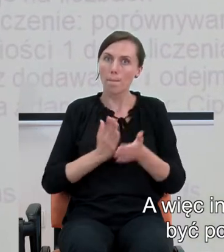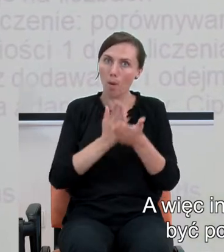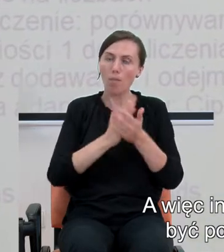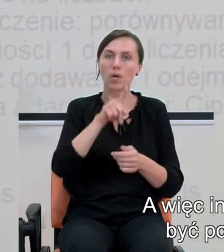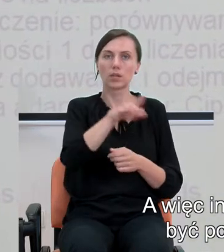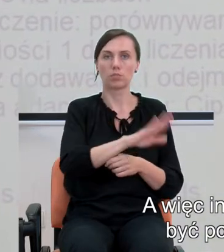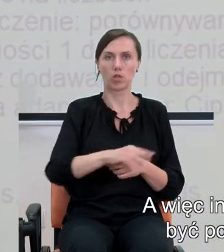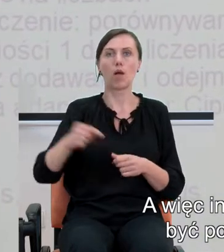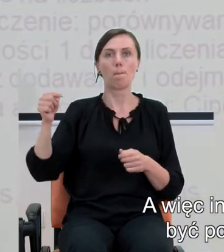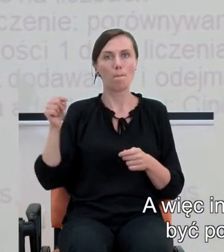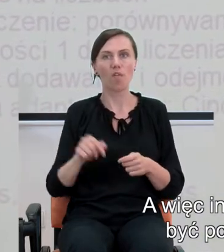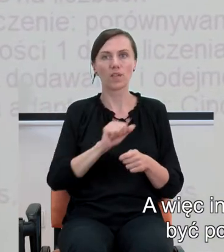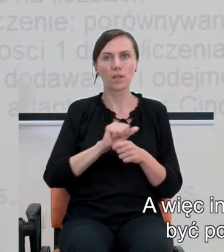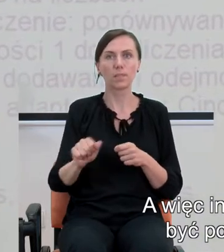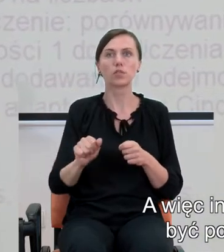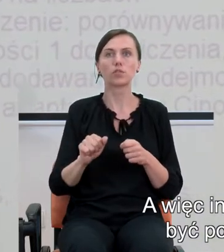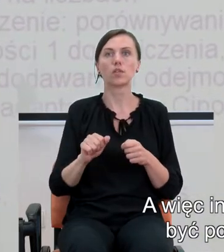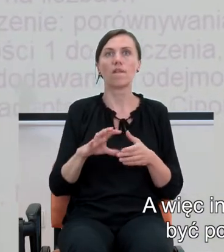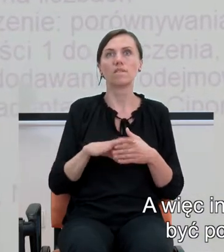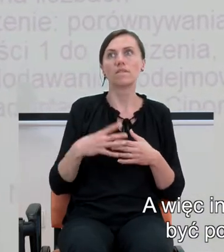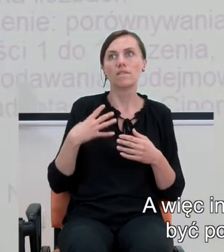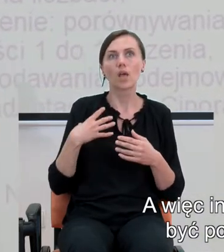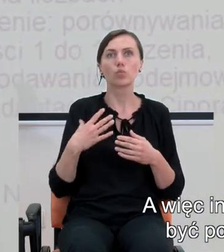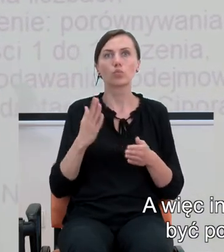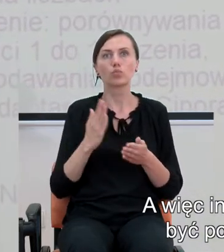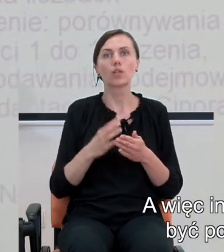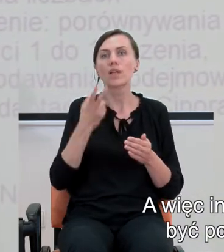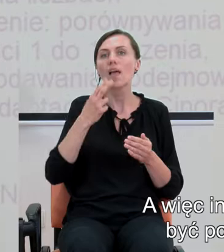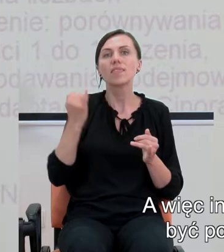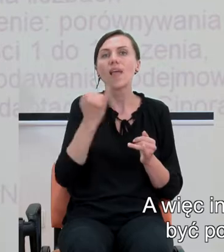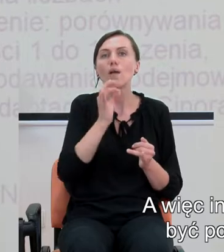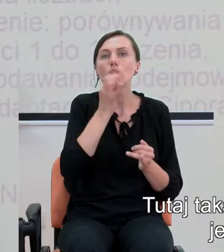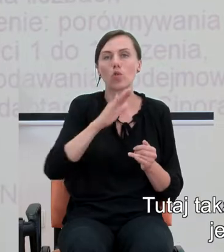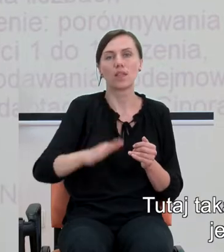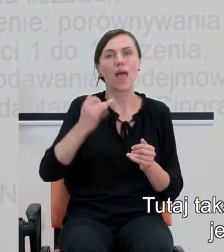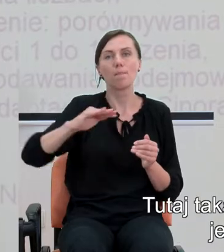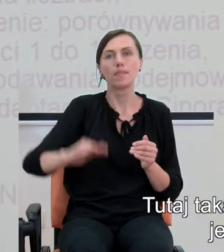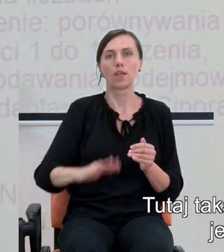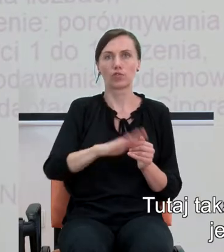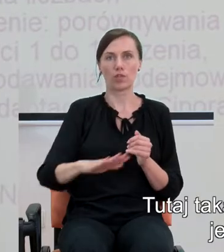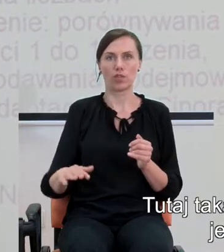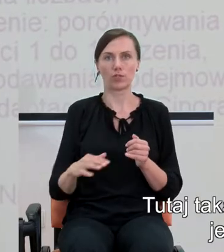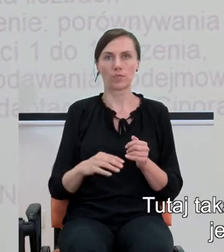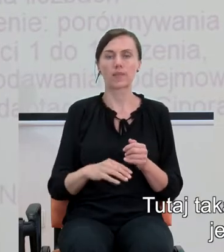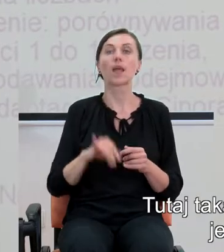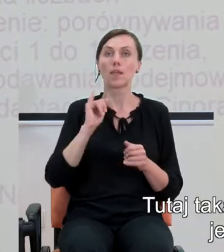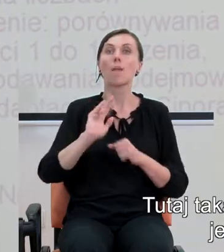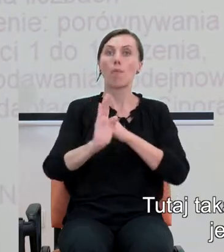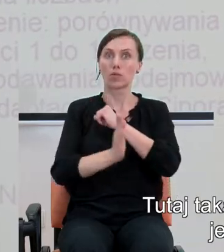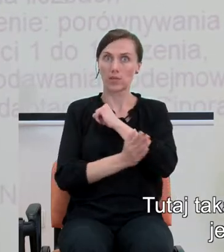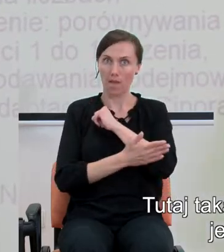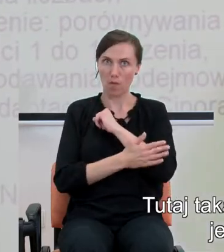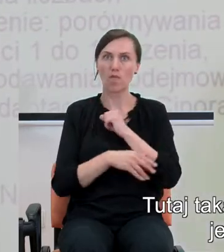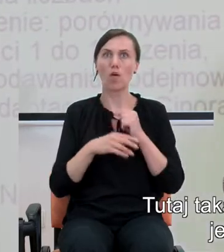dzieciom powinna być podjęta właśnie w wieku jak najmłodszym. Tutaj taką podstawową